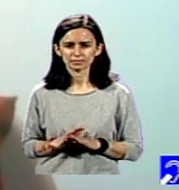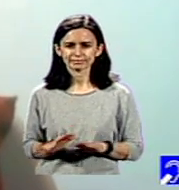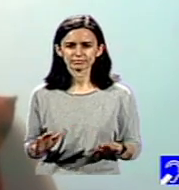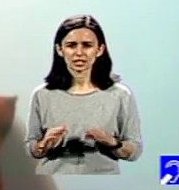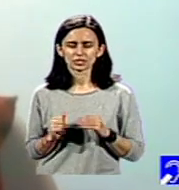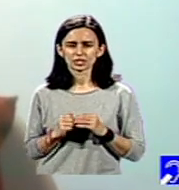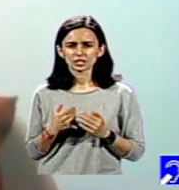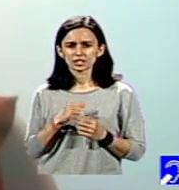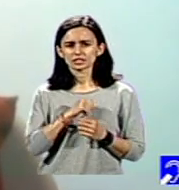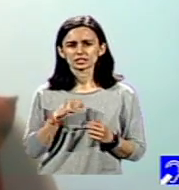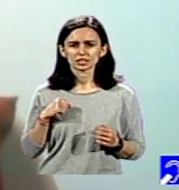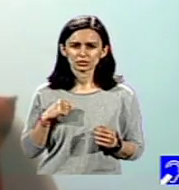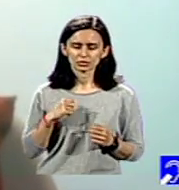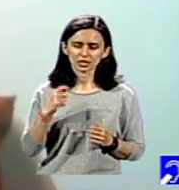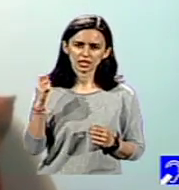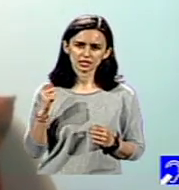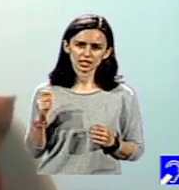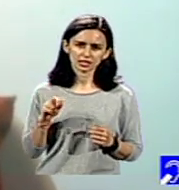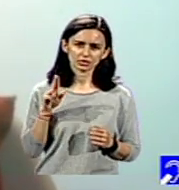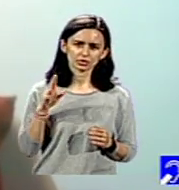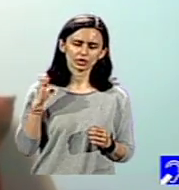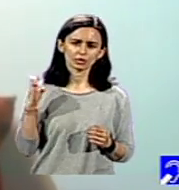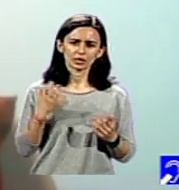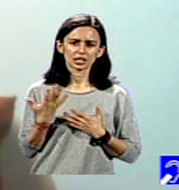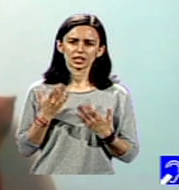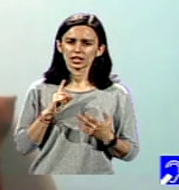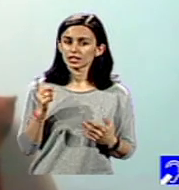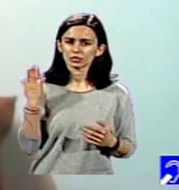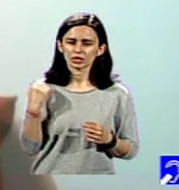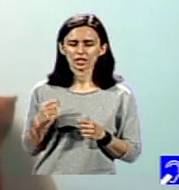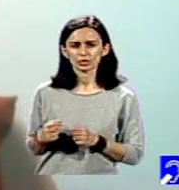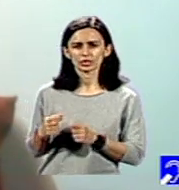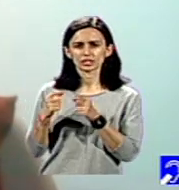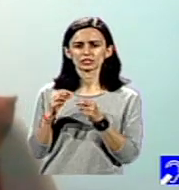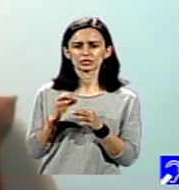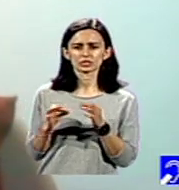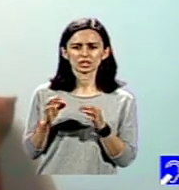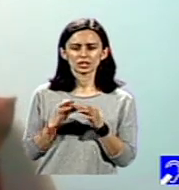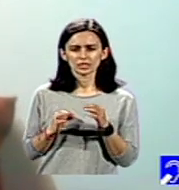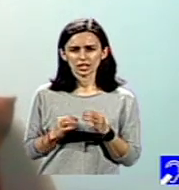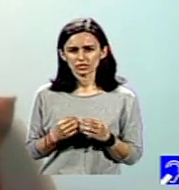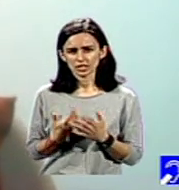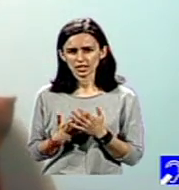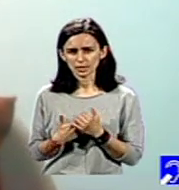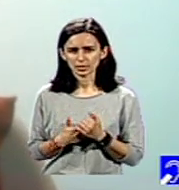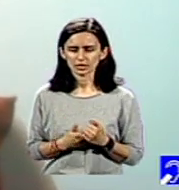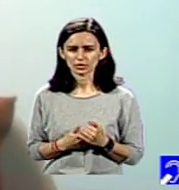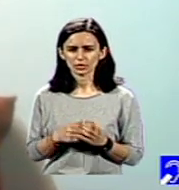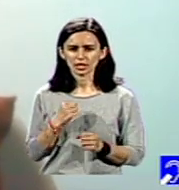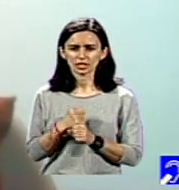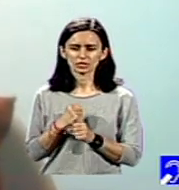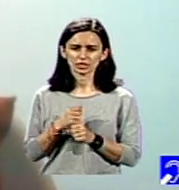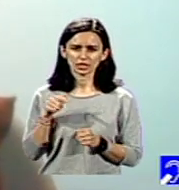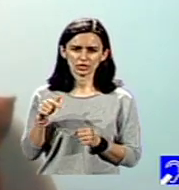singura țară din Uniunea Europeană care nu are o instituție financiară dedicată pentru a se ocupa de